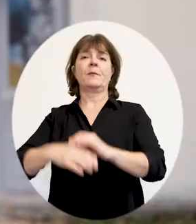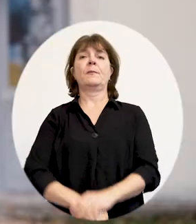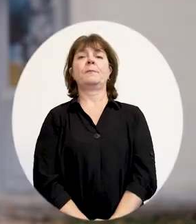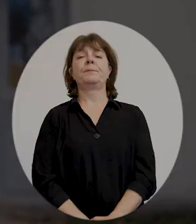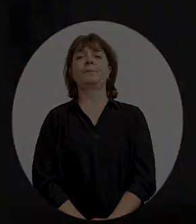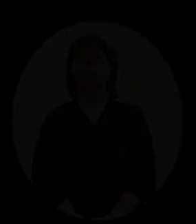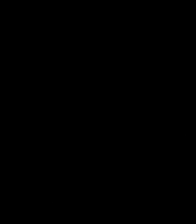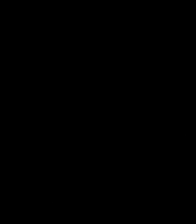rue des Tonneliers.